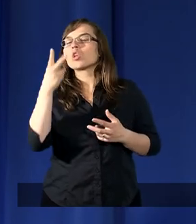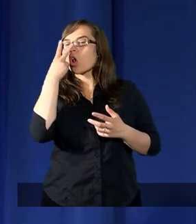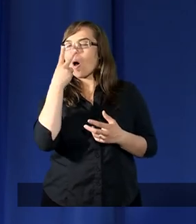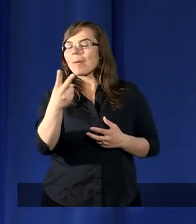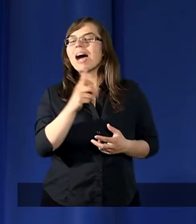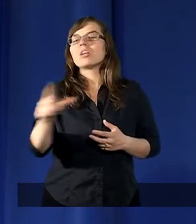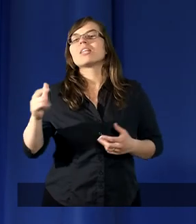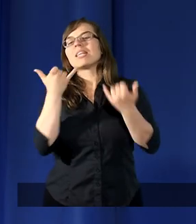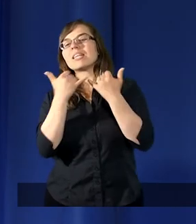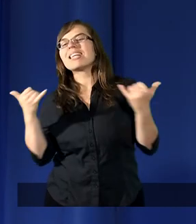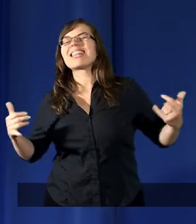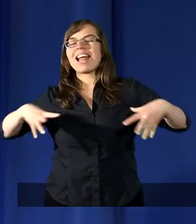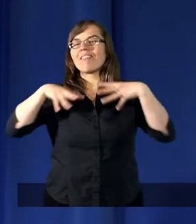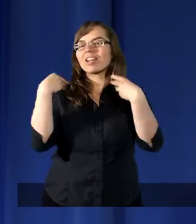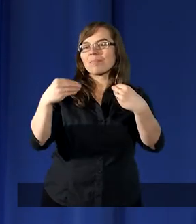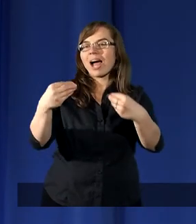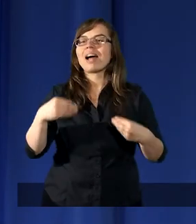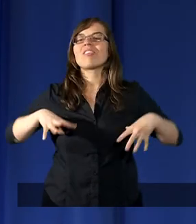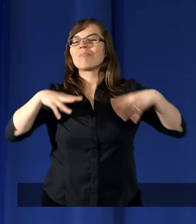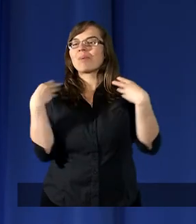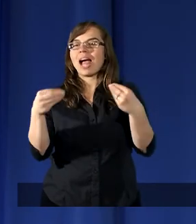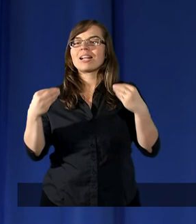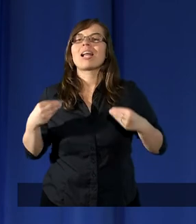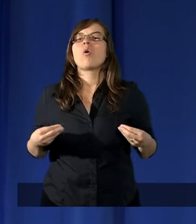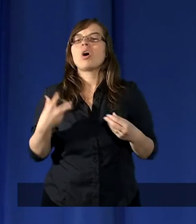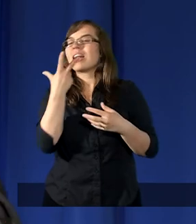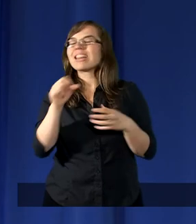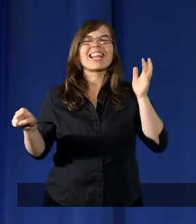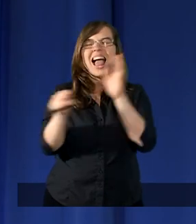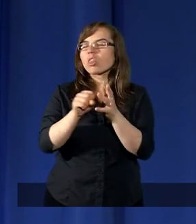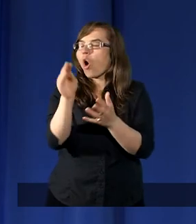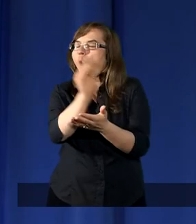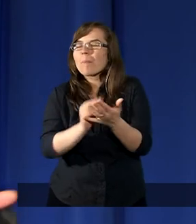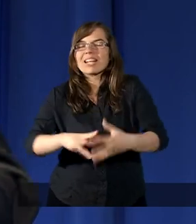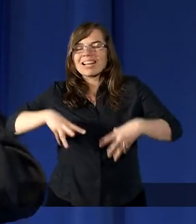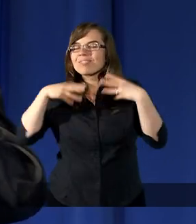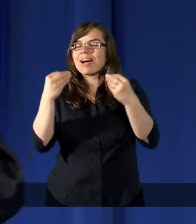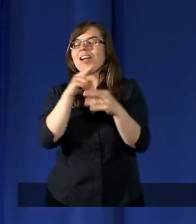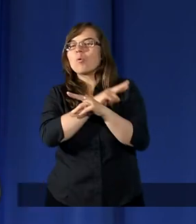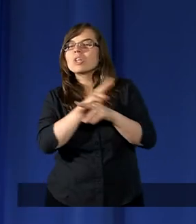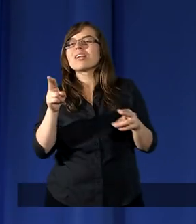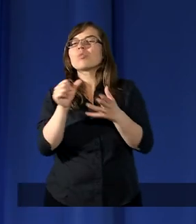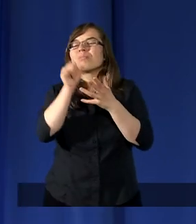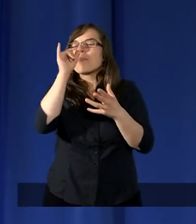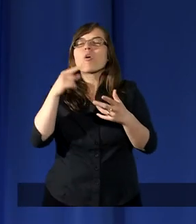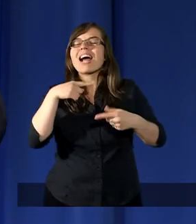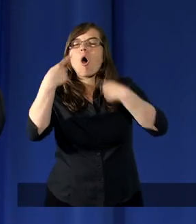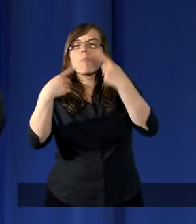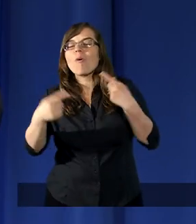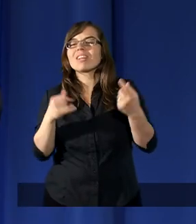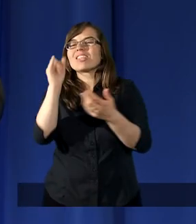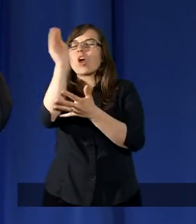zobaczył inne wspaniałe, wspaniałe nie do opisania, jak to apostoł Jan próbował